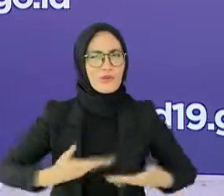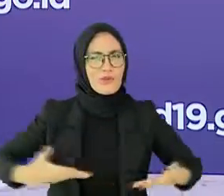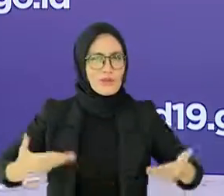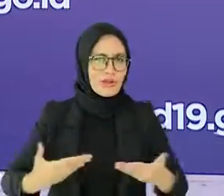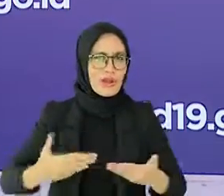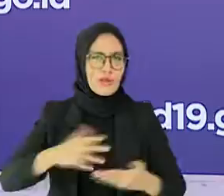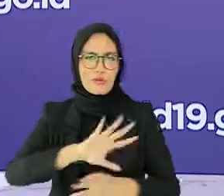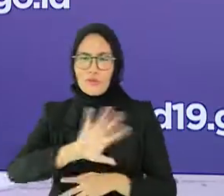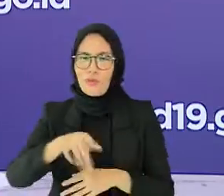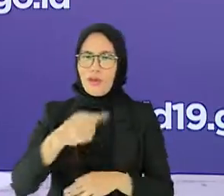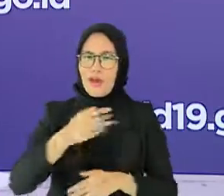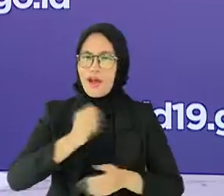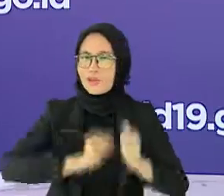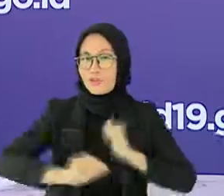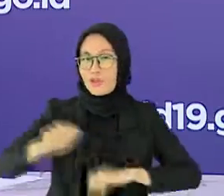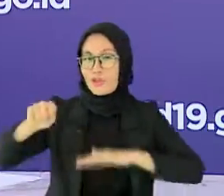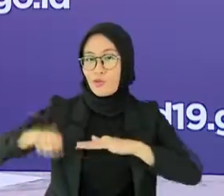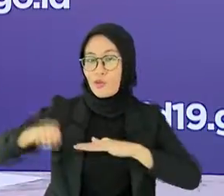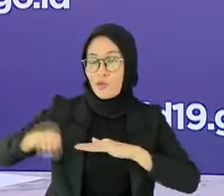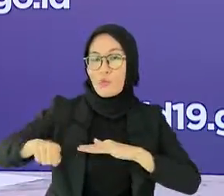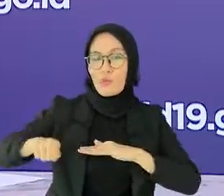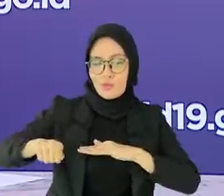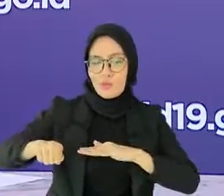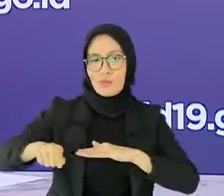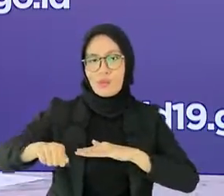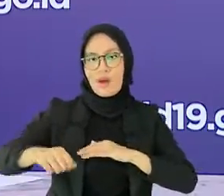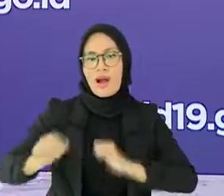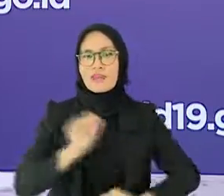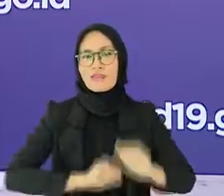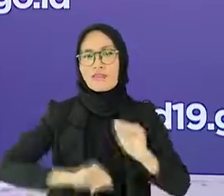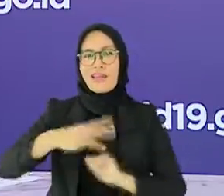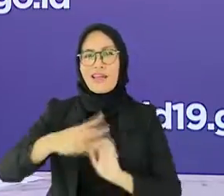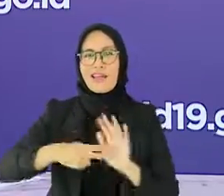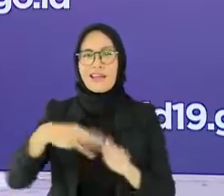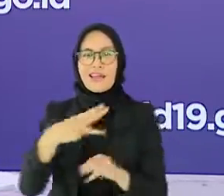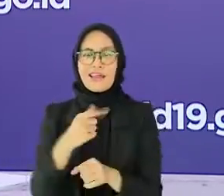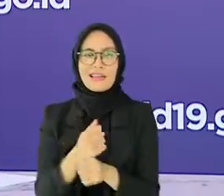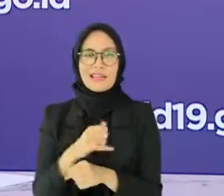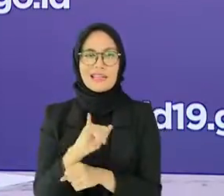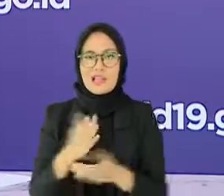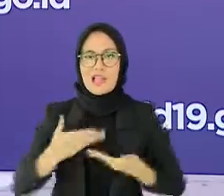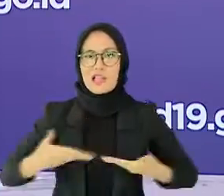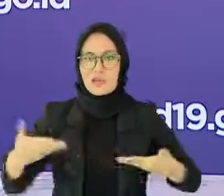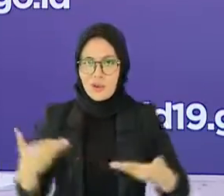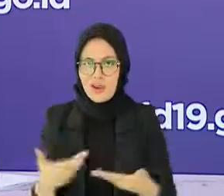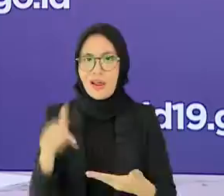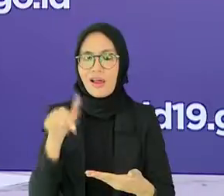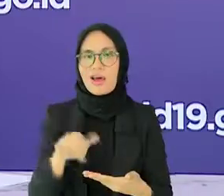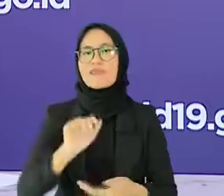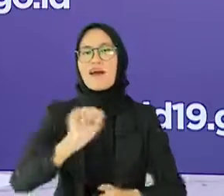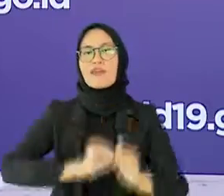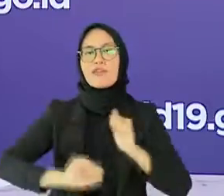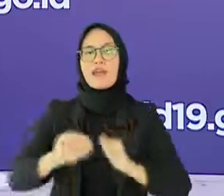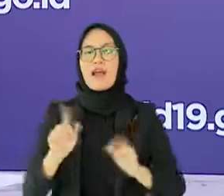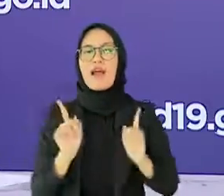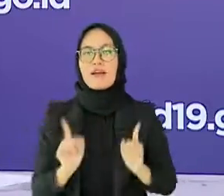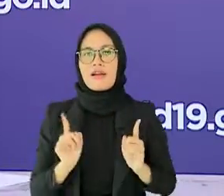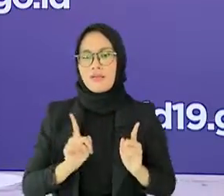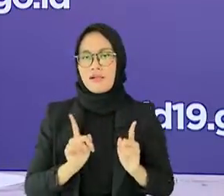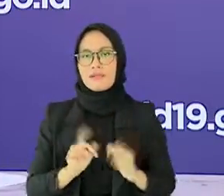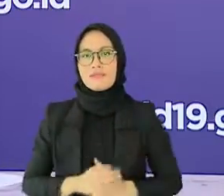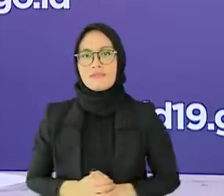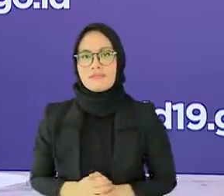penegakan hukum aktivitas energi dan lingkungan serta aktivitas keagamaan nantinya